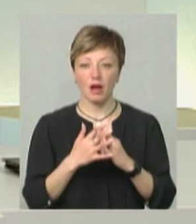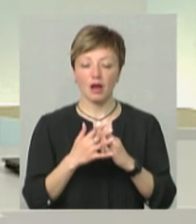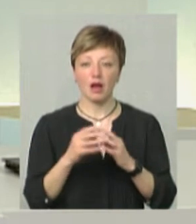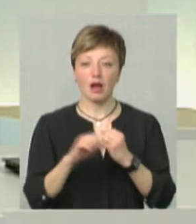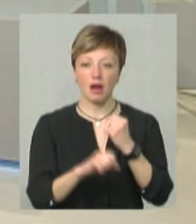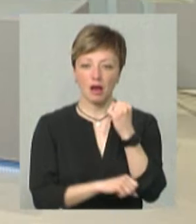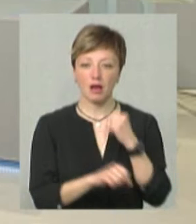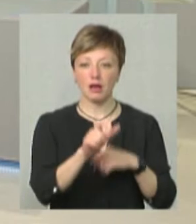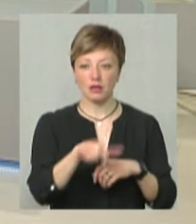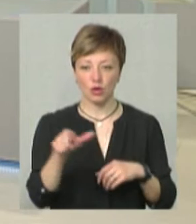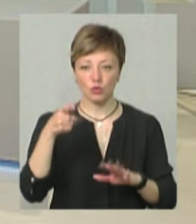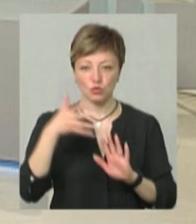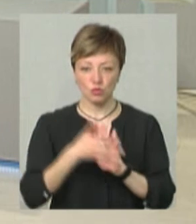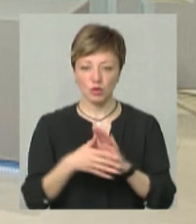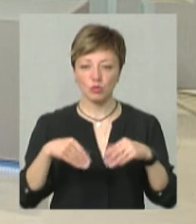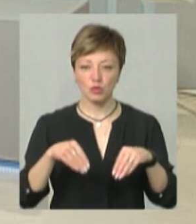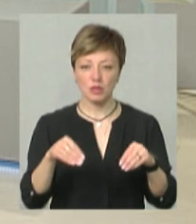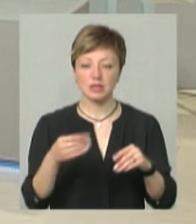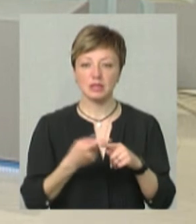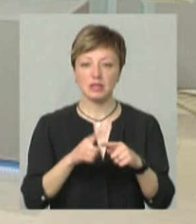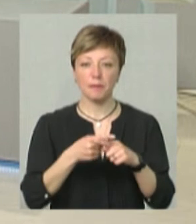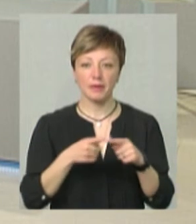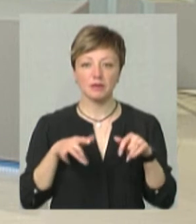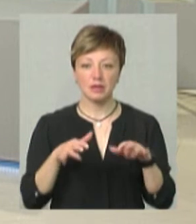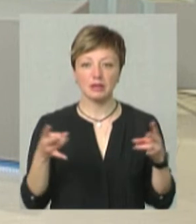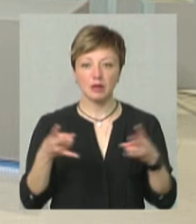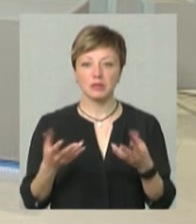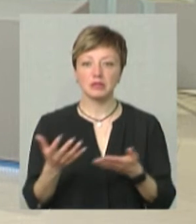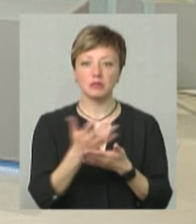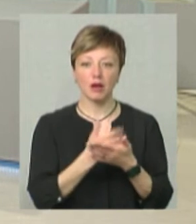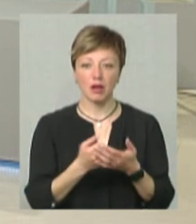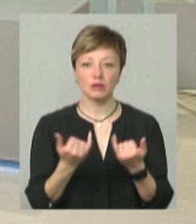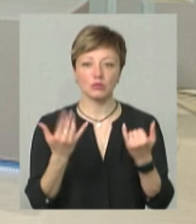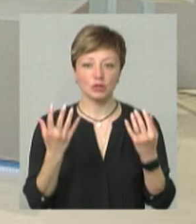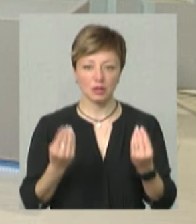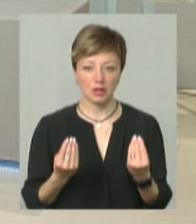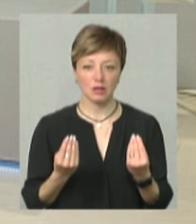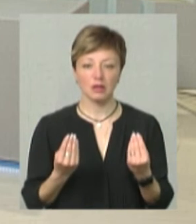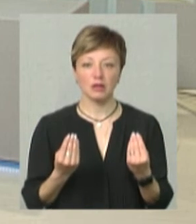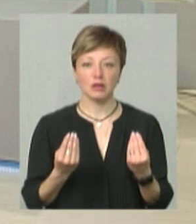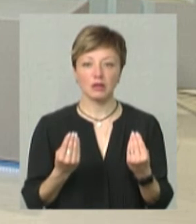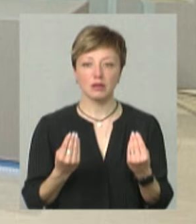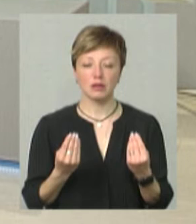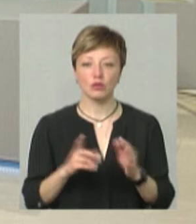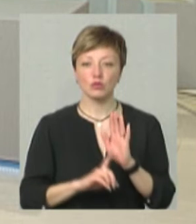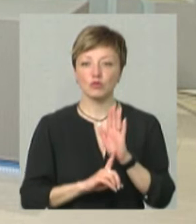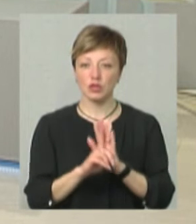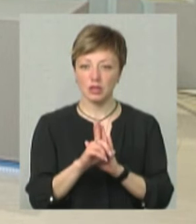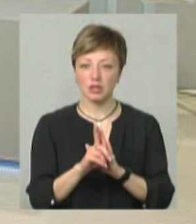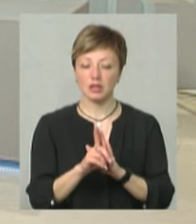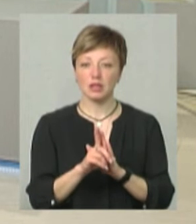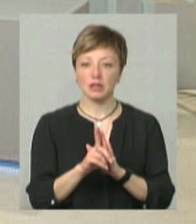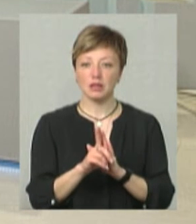розуміють, що посіяти це півділа, ще треба зібрати. І вже на сьогоднішній день вони розпочали